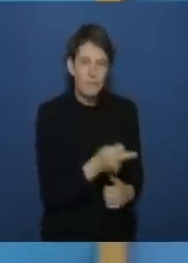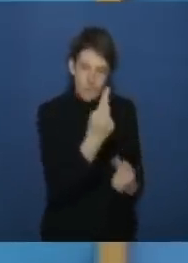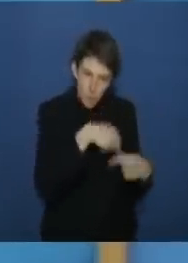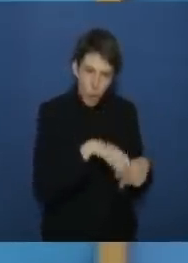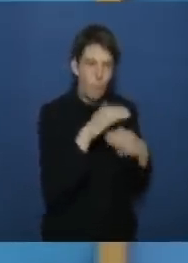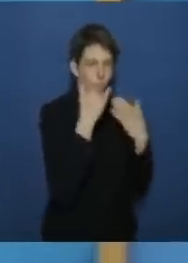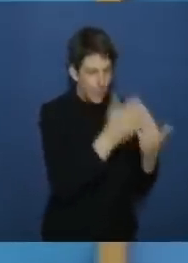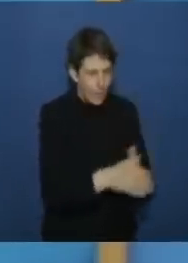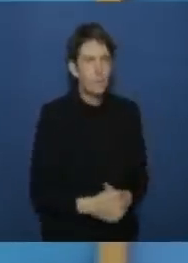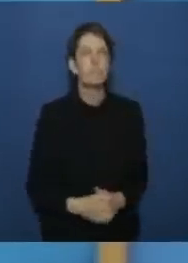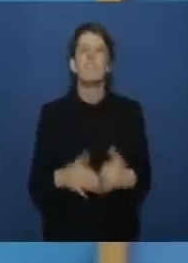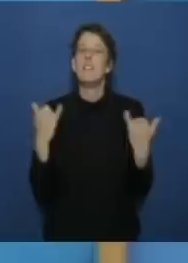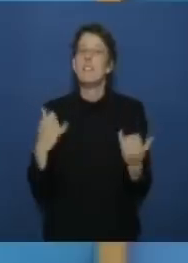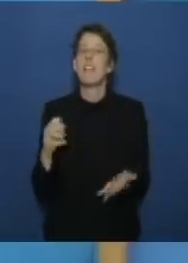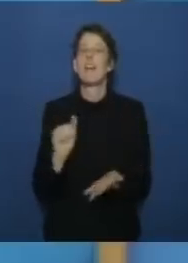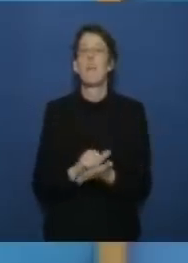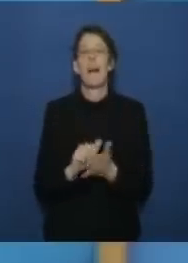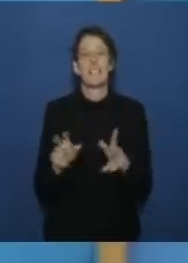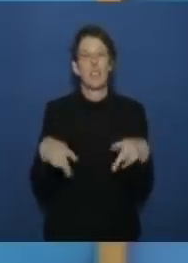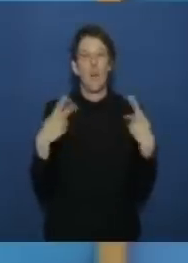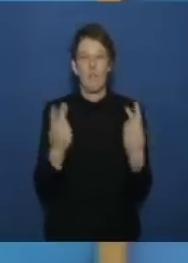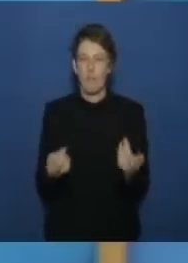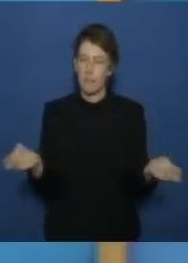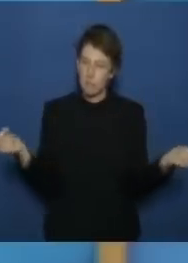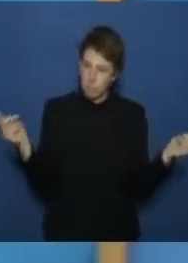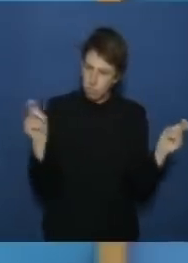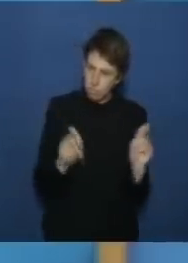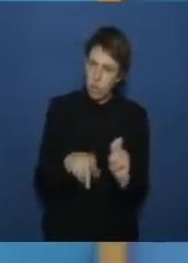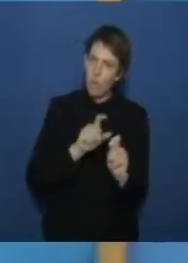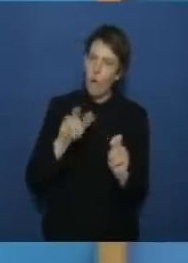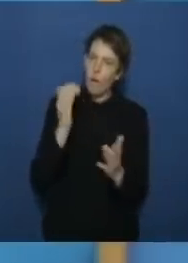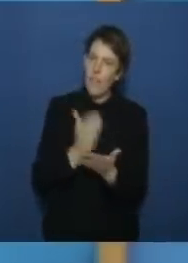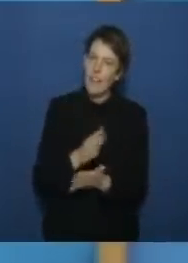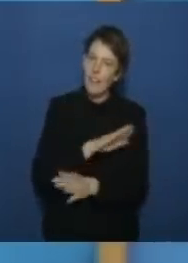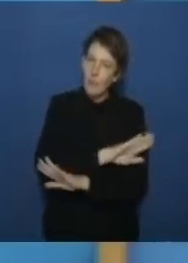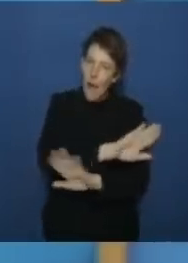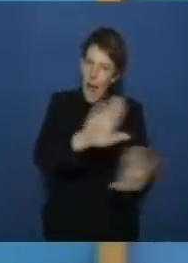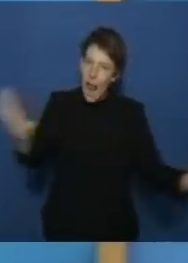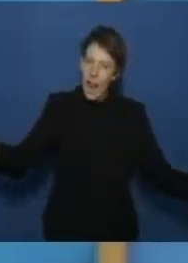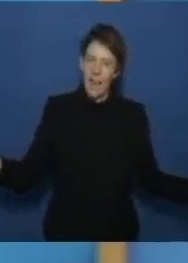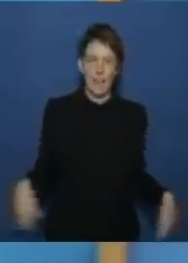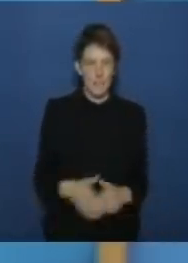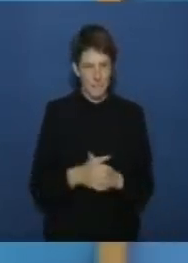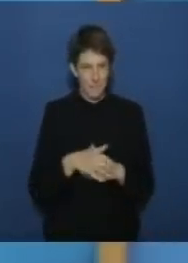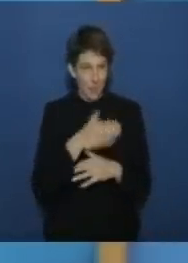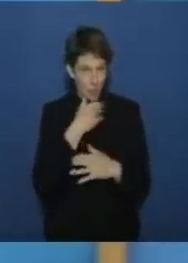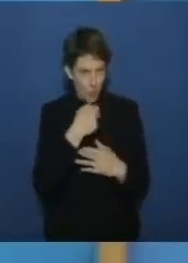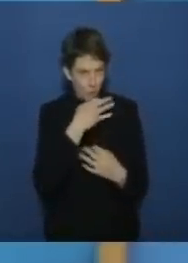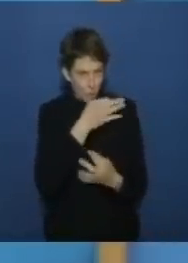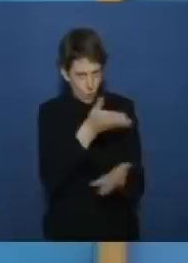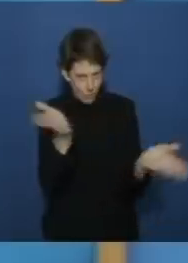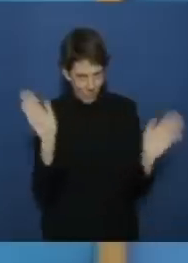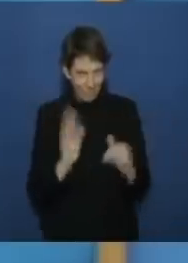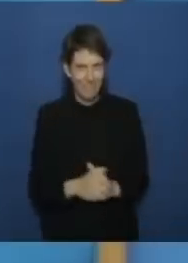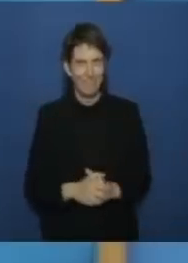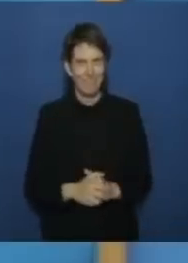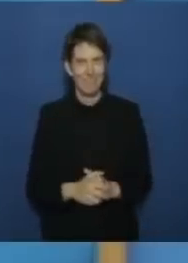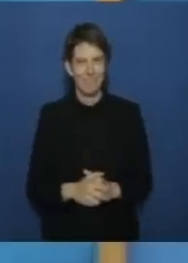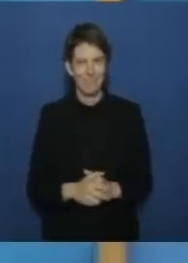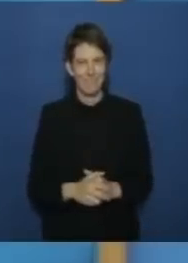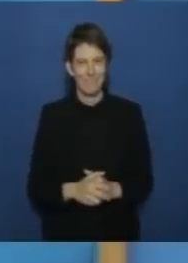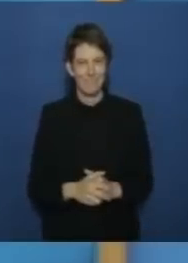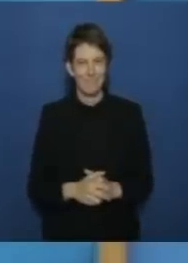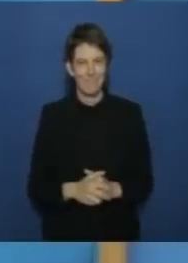kommen schließe die pressekonferenz und wünsche uns allen ein schönes wochenende ja das war es heute auf der